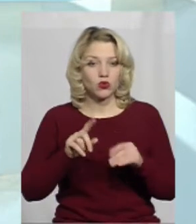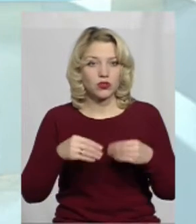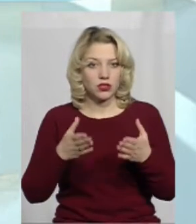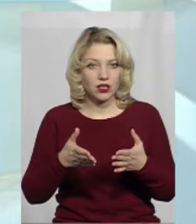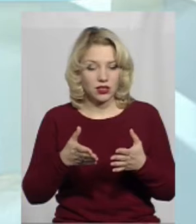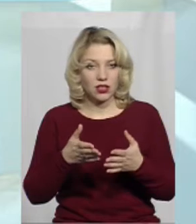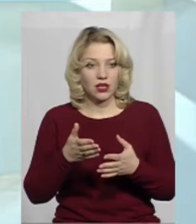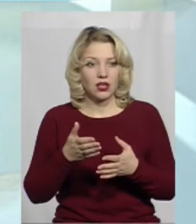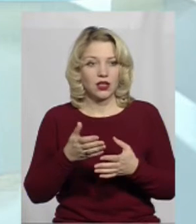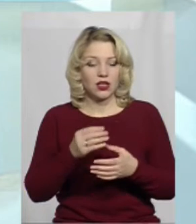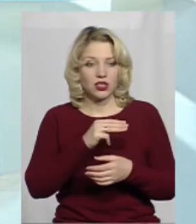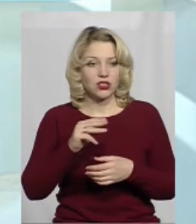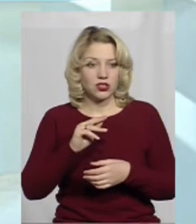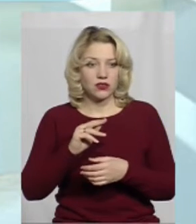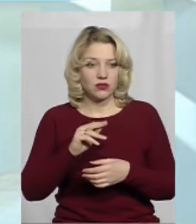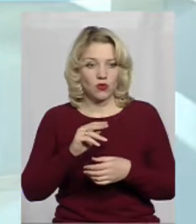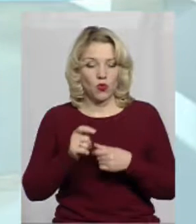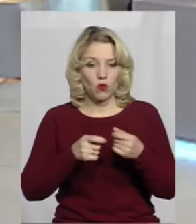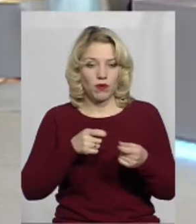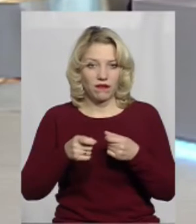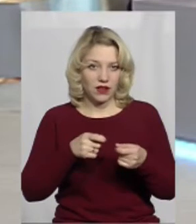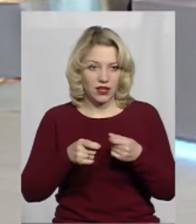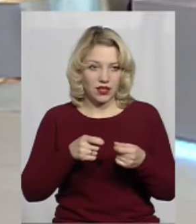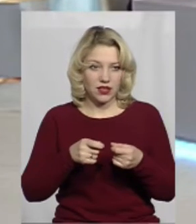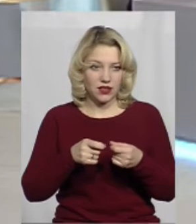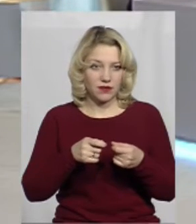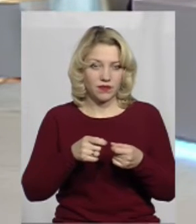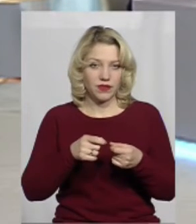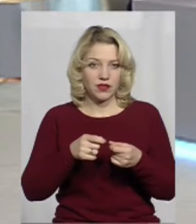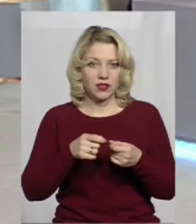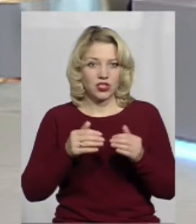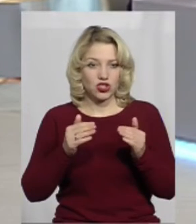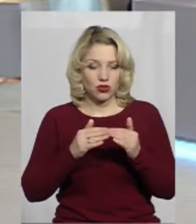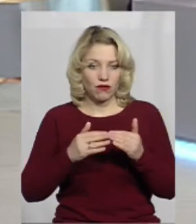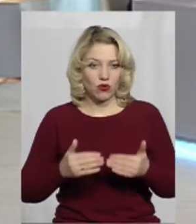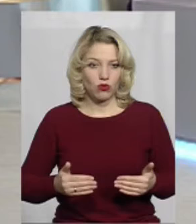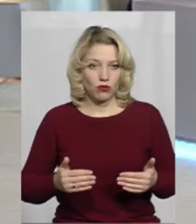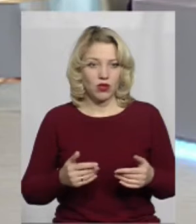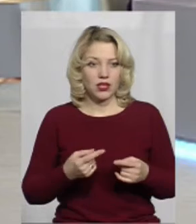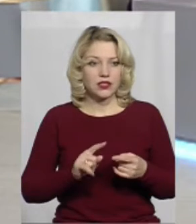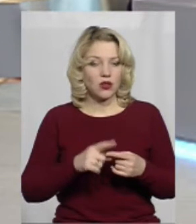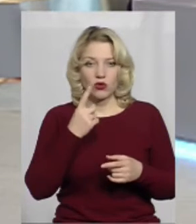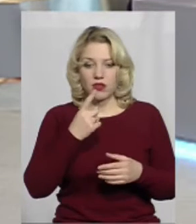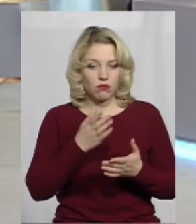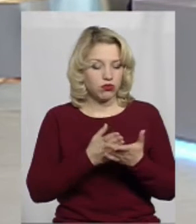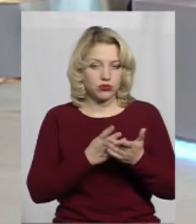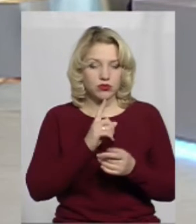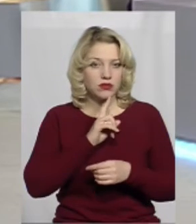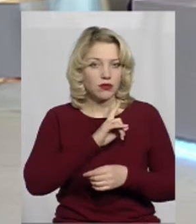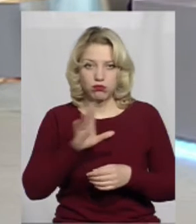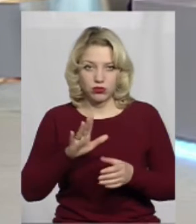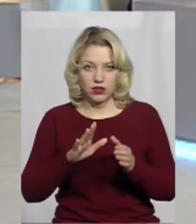послуги з управлінням житловим будинком. Тобто, оця іменно одна послуга, яка не буде,